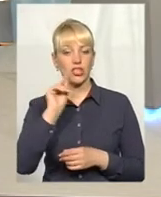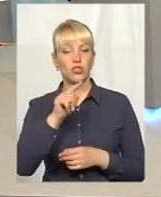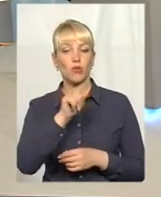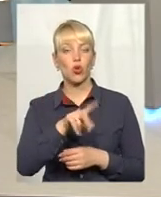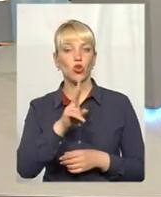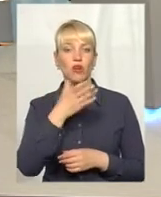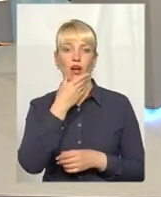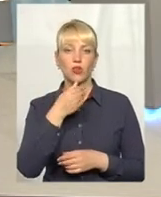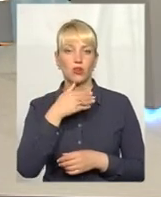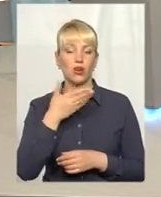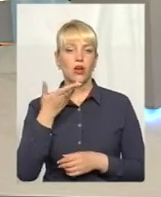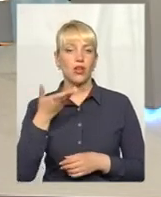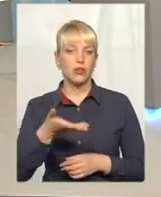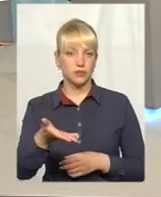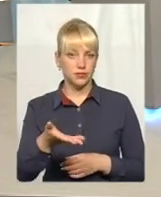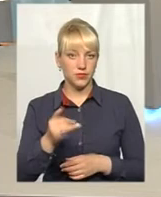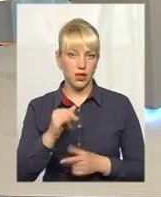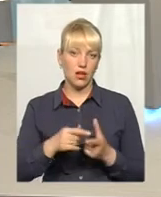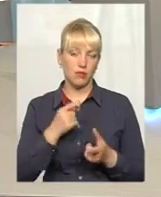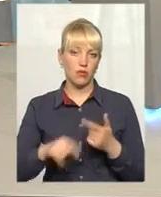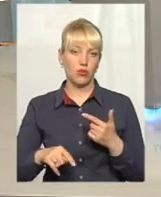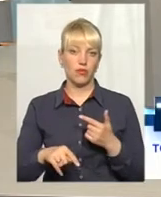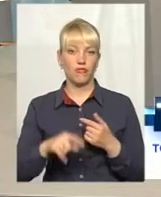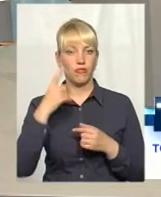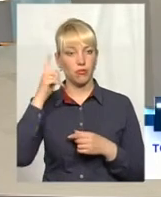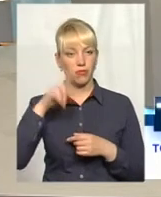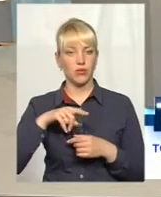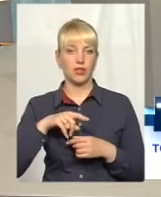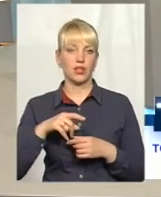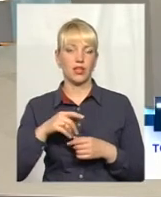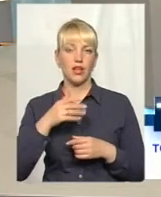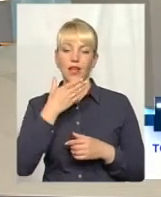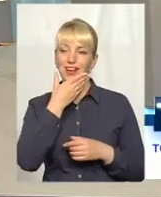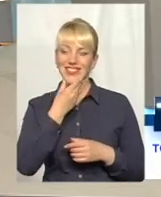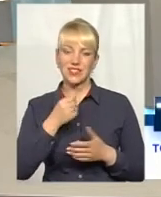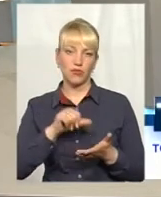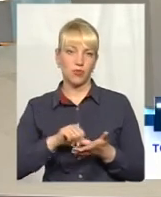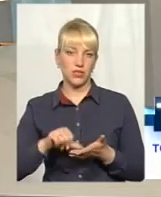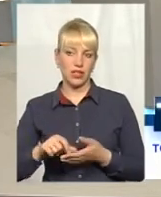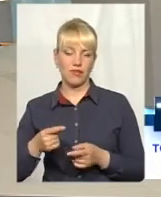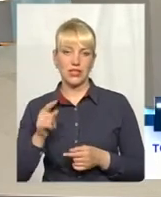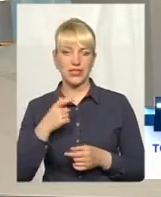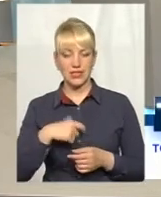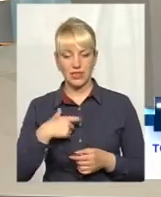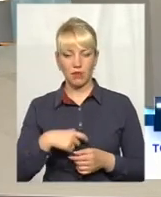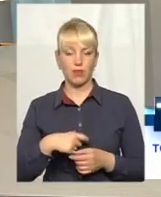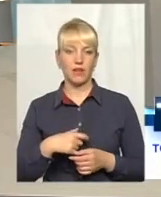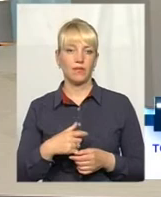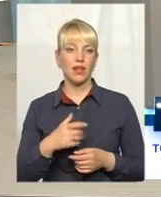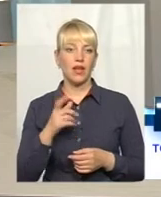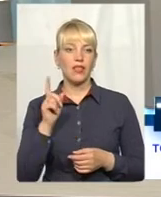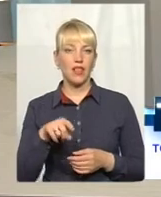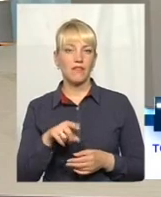красиво, гарно говорити, або ж вміє красиво представити себе, навіть якщо немає достатніх знань.